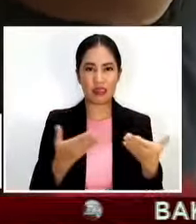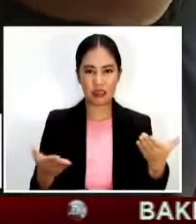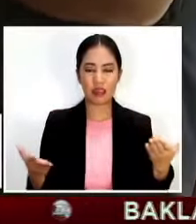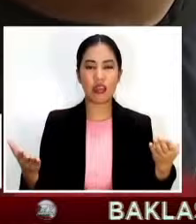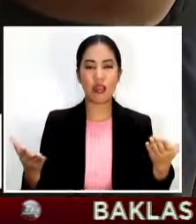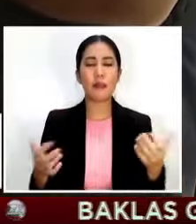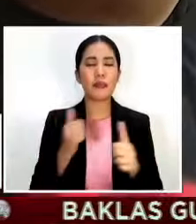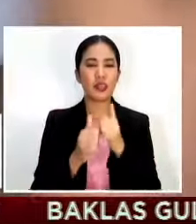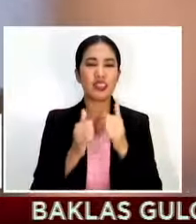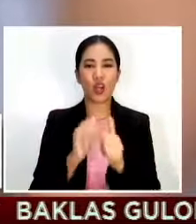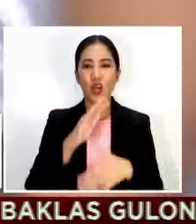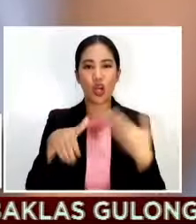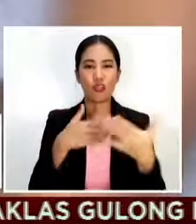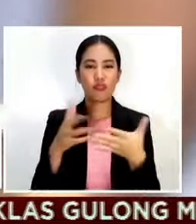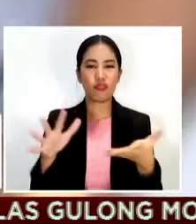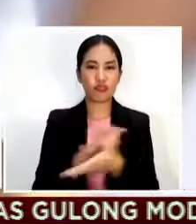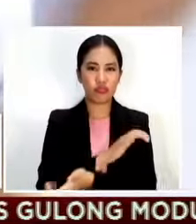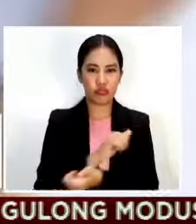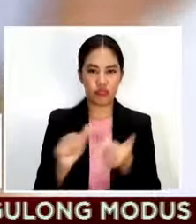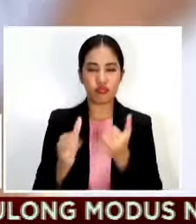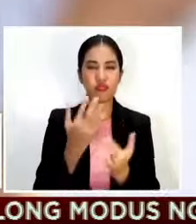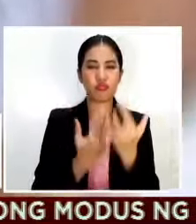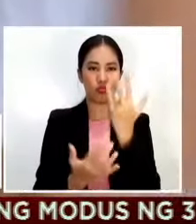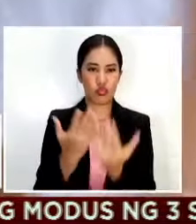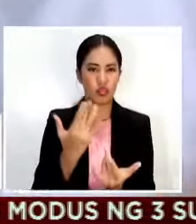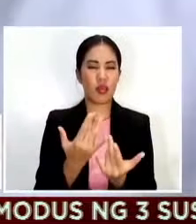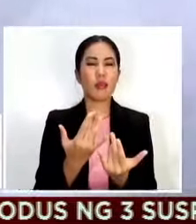kanila ay nawala ng trabaho dahil sa pandemia